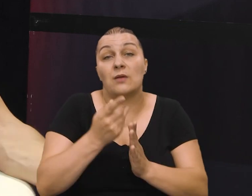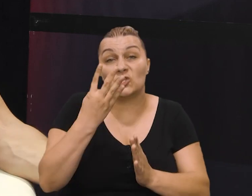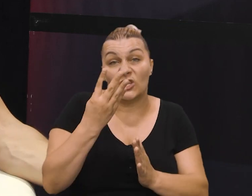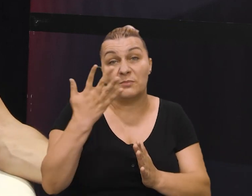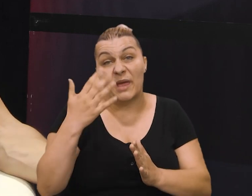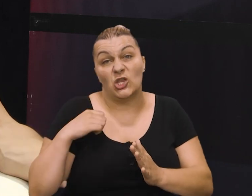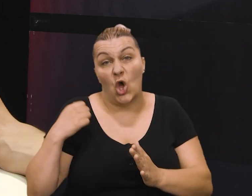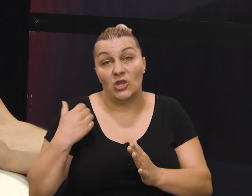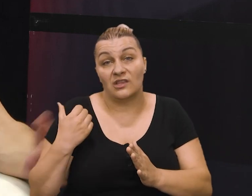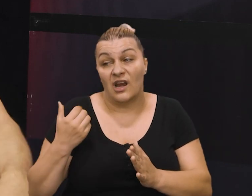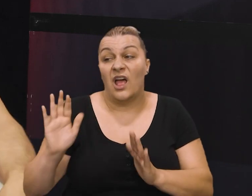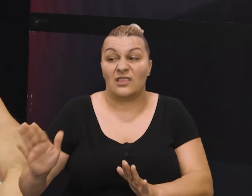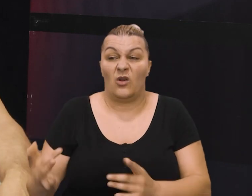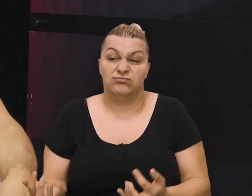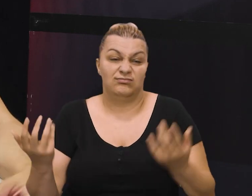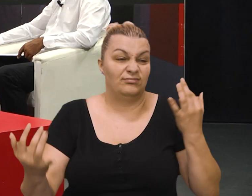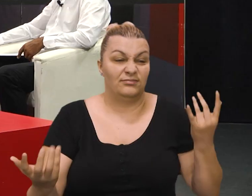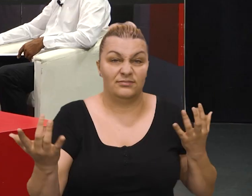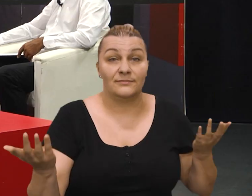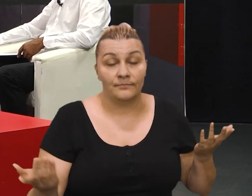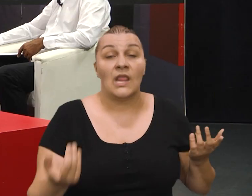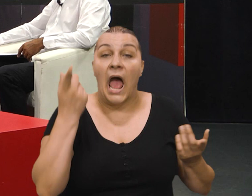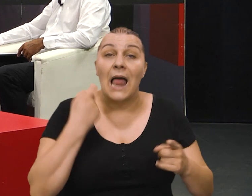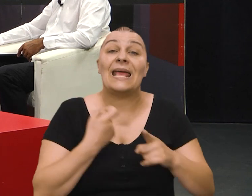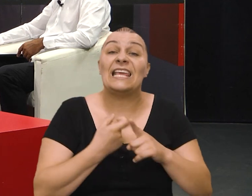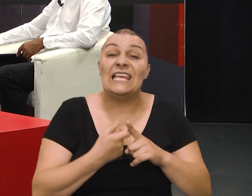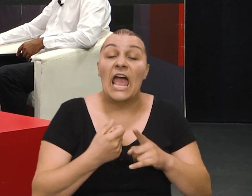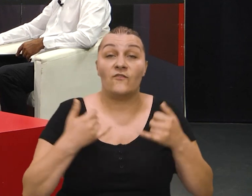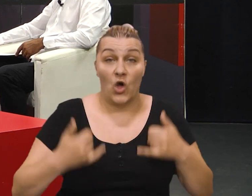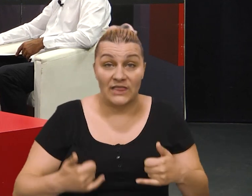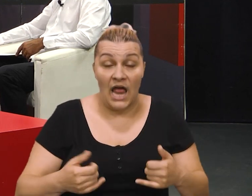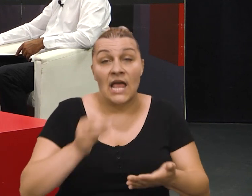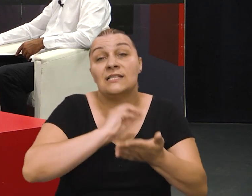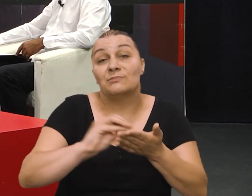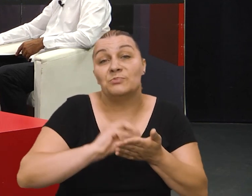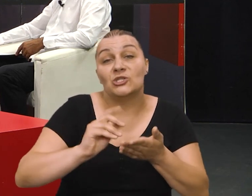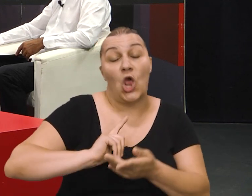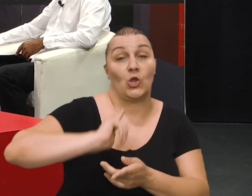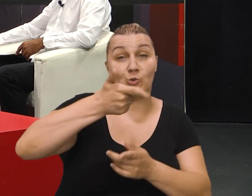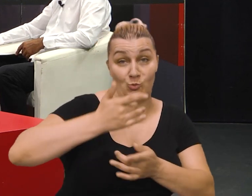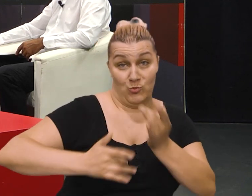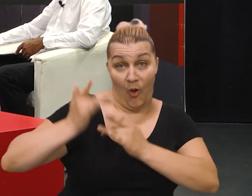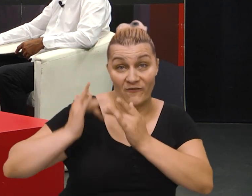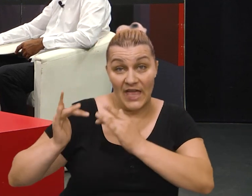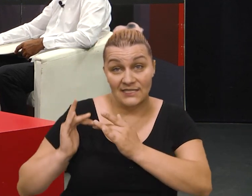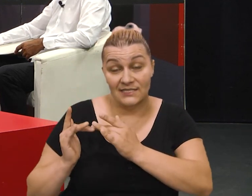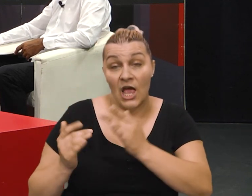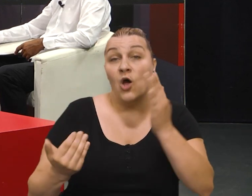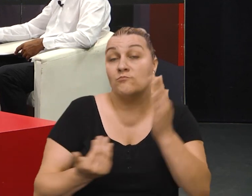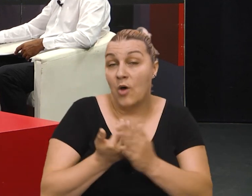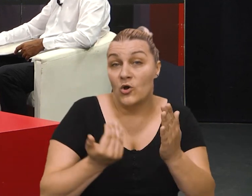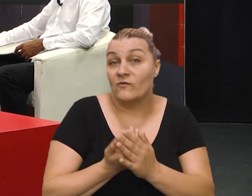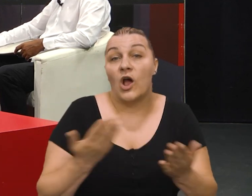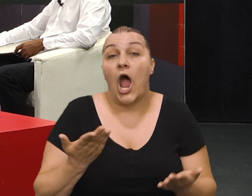vremena 4-5 godina to je učinio svoje Ali Kijevo danas piše jednu drugu povijeste opet